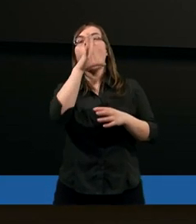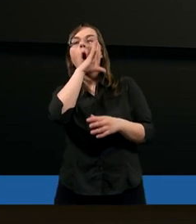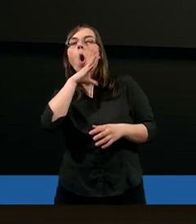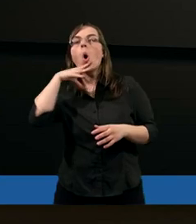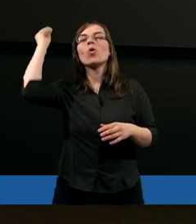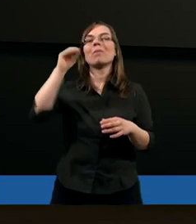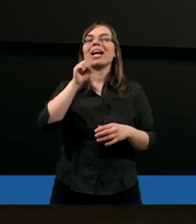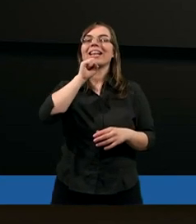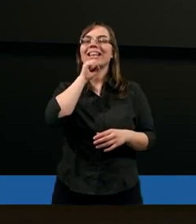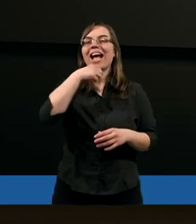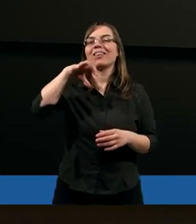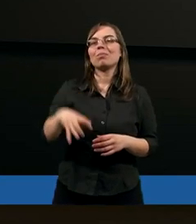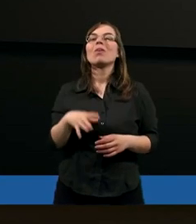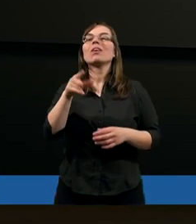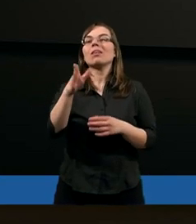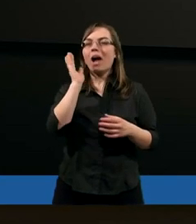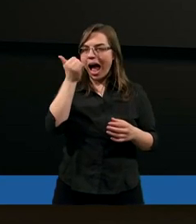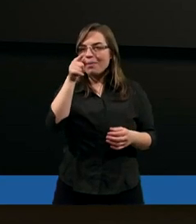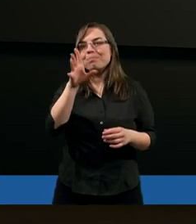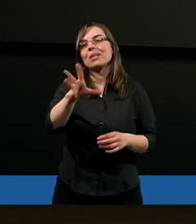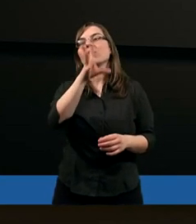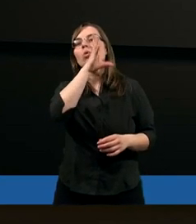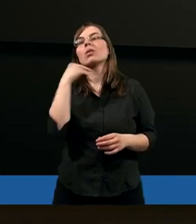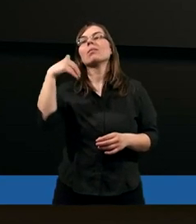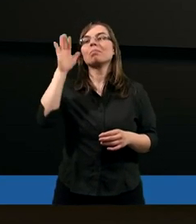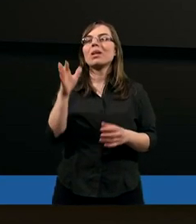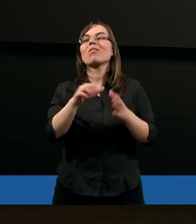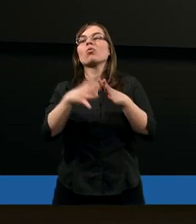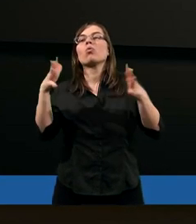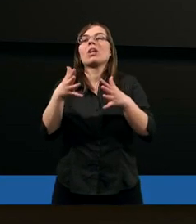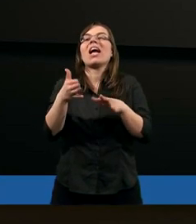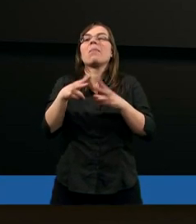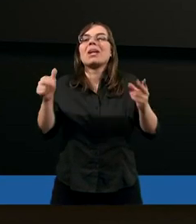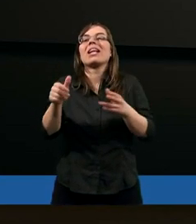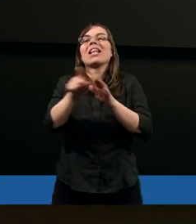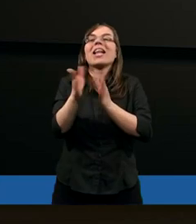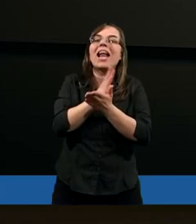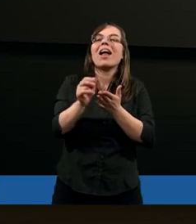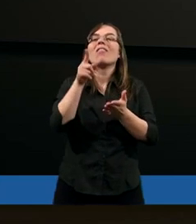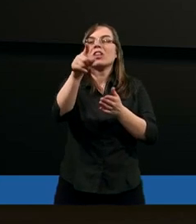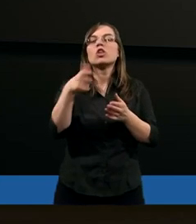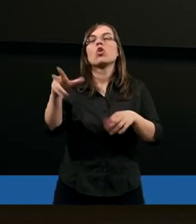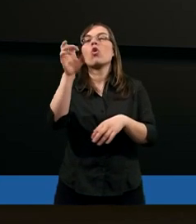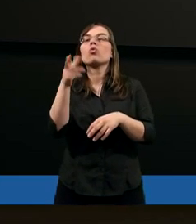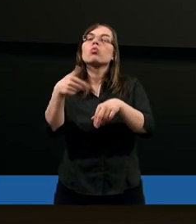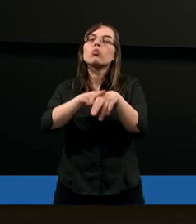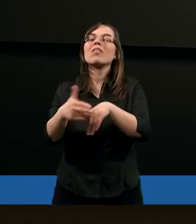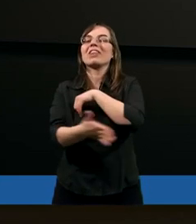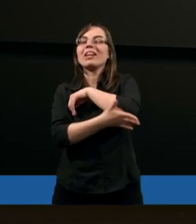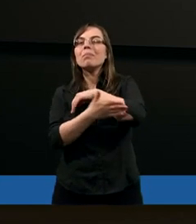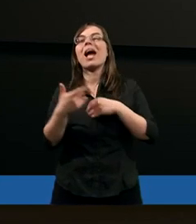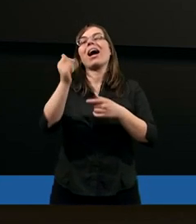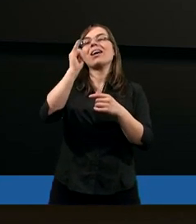uśmiechniętego starszego zboru. A to, czy on będzie uśmiechnięty, w dużej mierze zależy także od tych, którzy go wspierają,